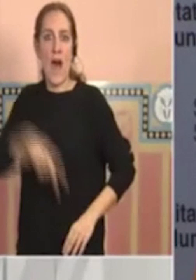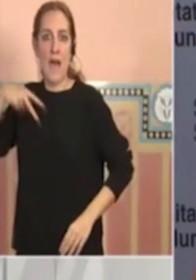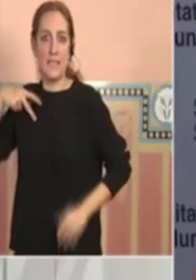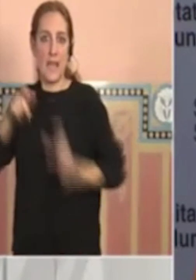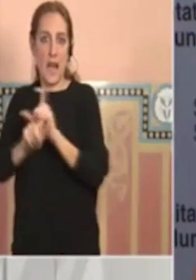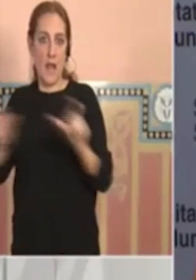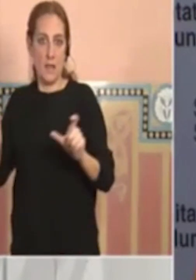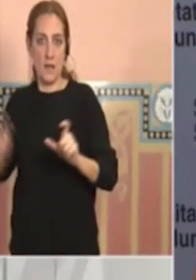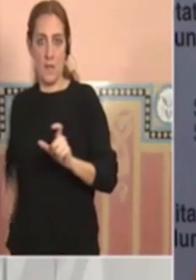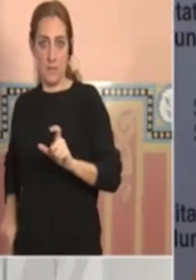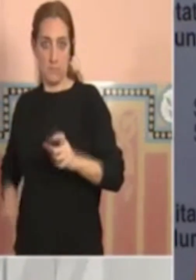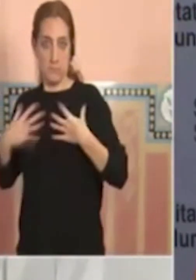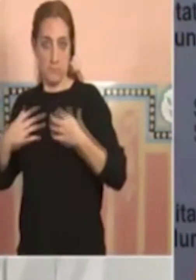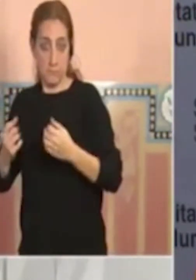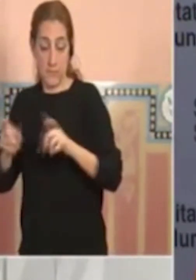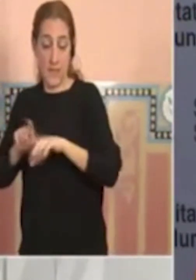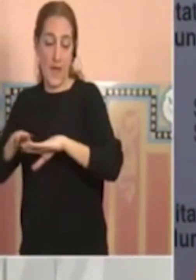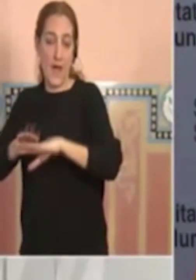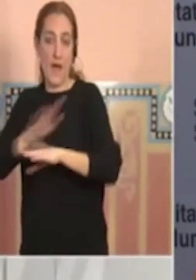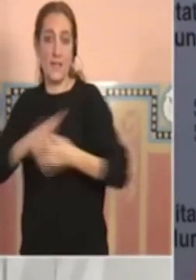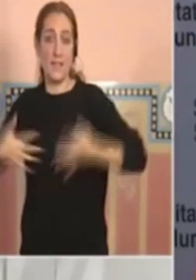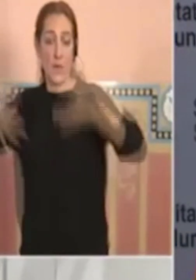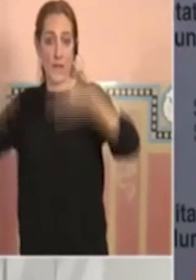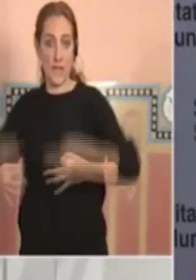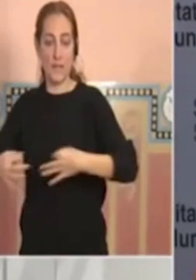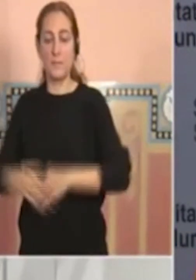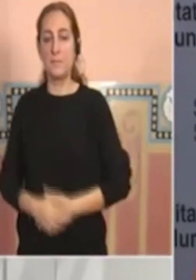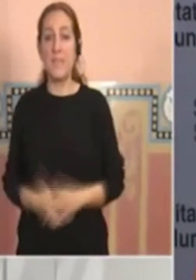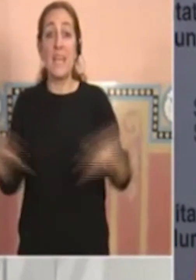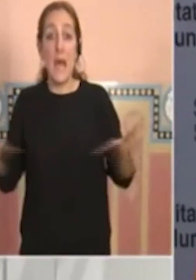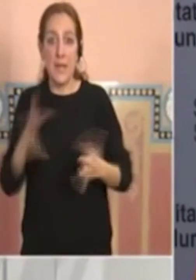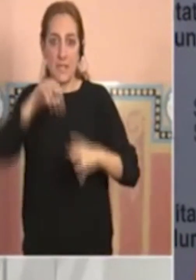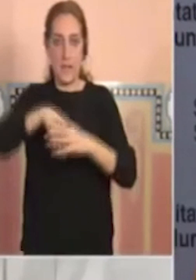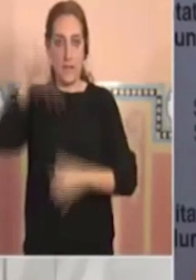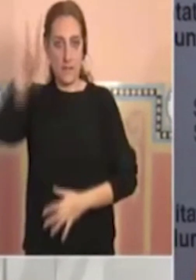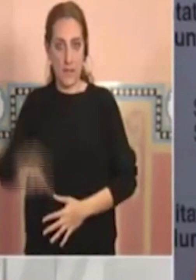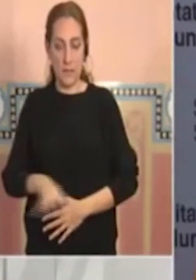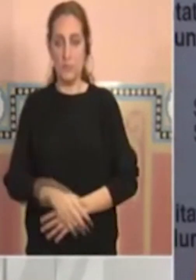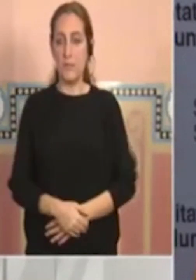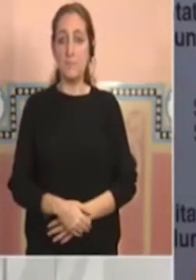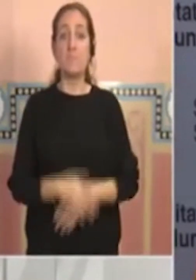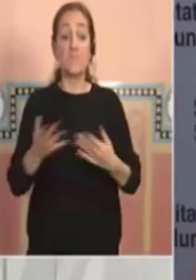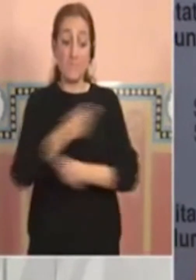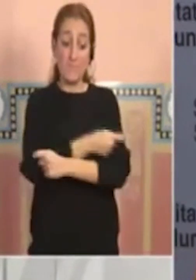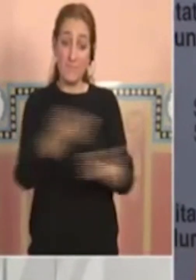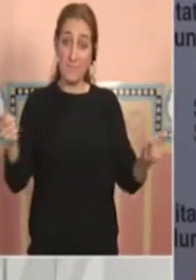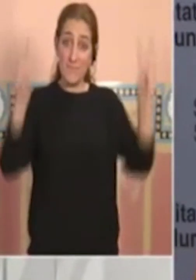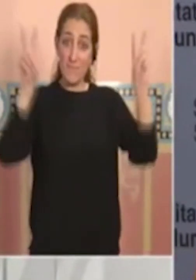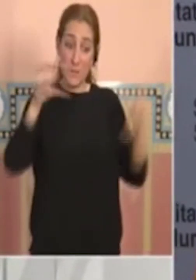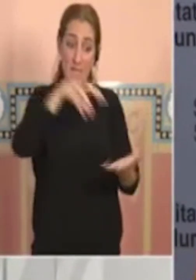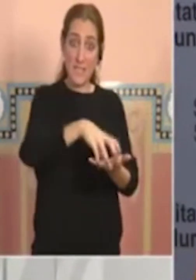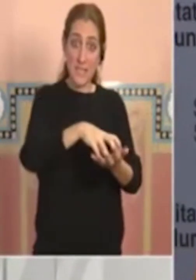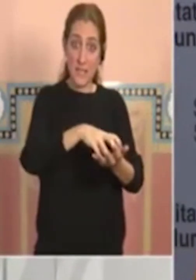de Catalunya. A banda d'aquests professionals sanitaris es repartiran les dosis per centres penitenciaris per vacunar